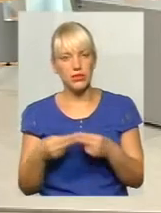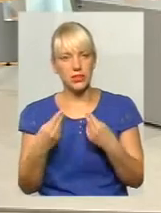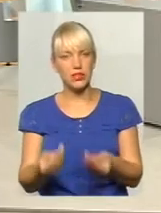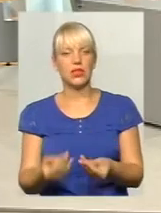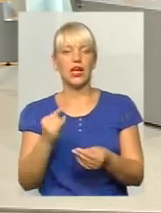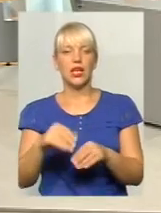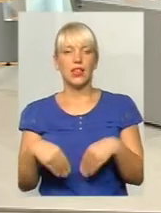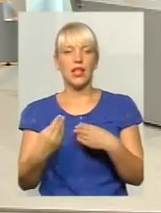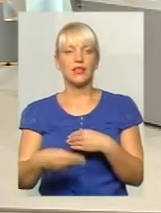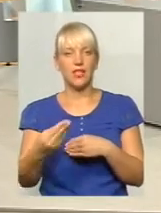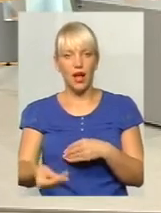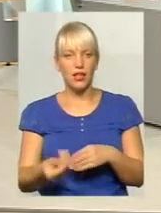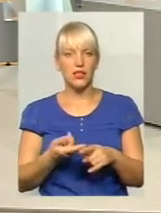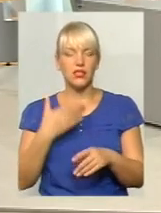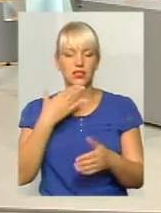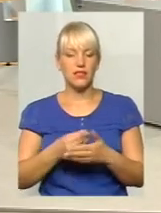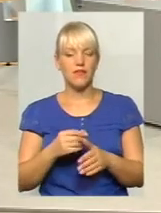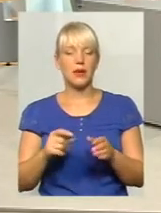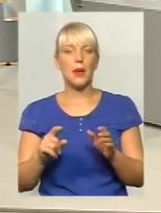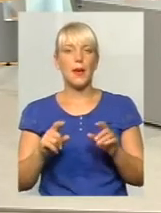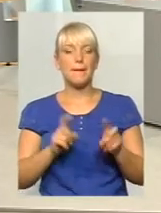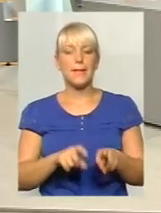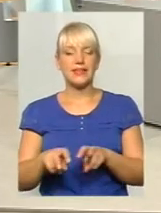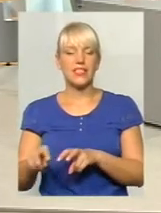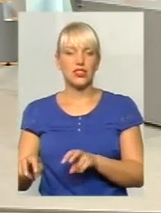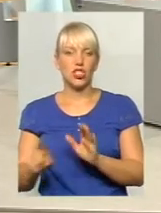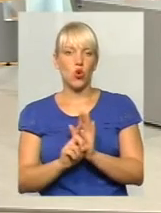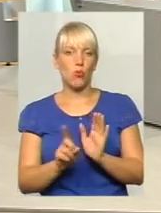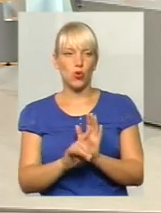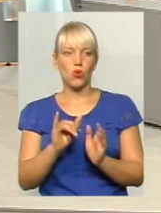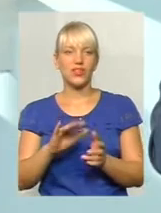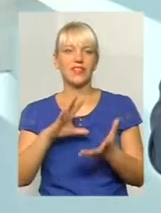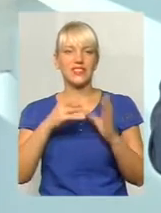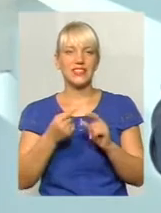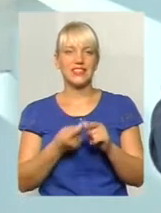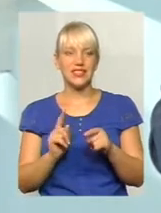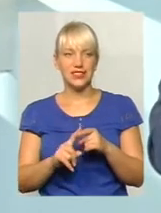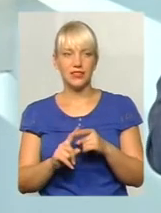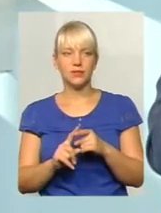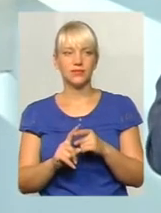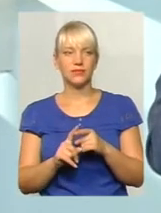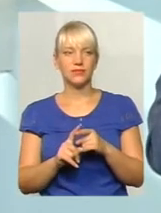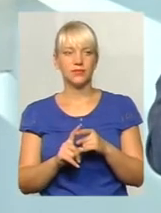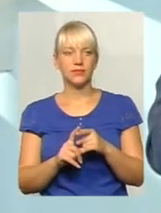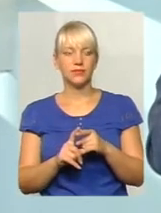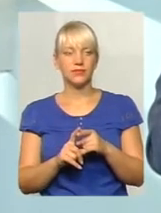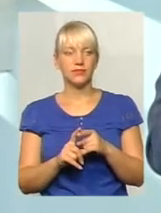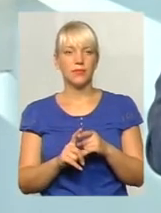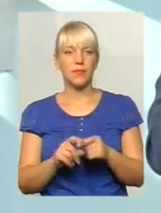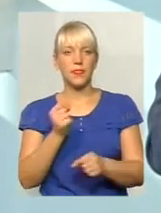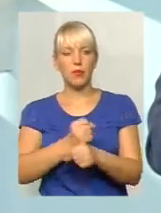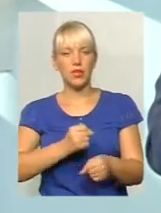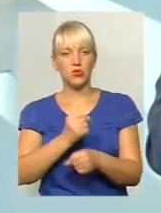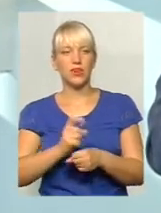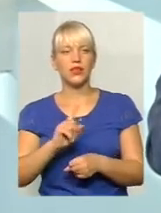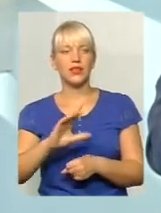свій пасажиропоток. І відповідно всі ці напрацювання,